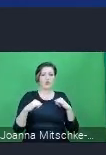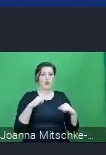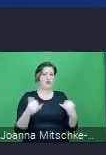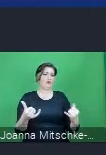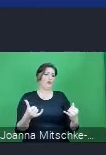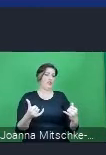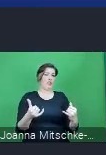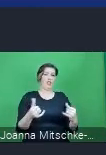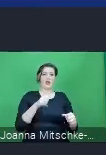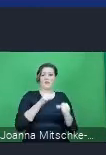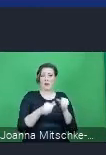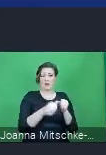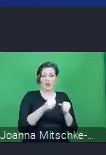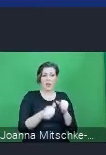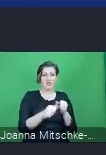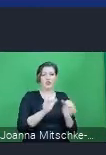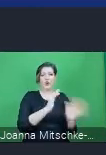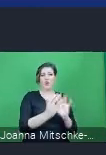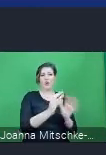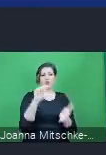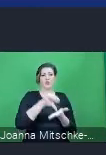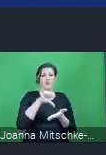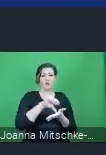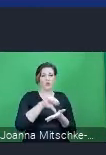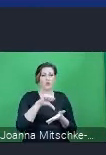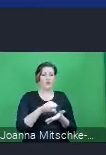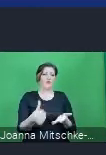Ochrony Środowiska, nadzoru oczywiście budowlanego,